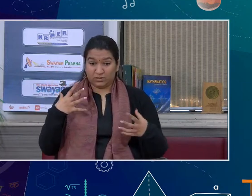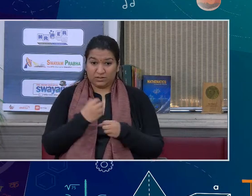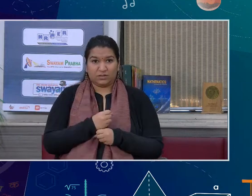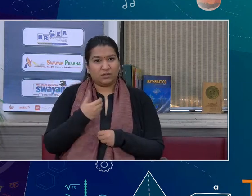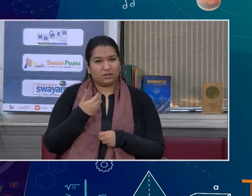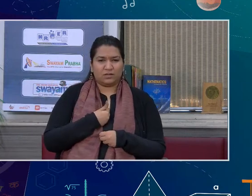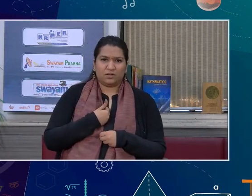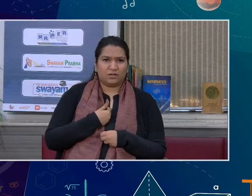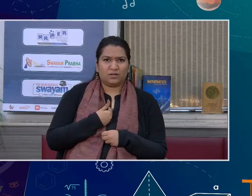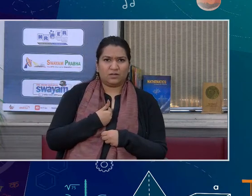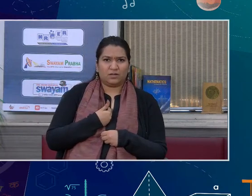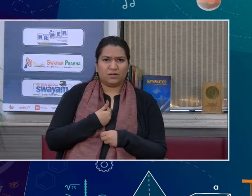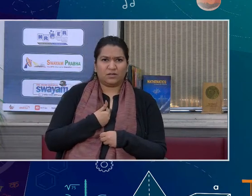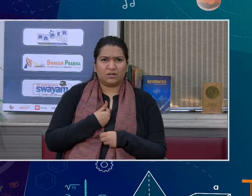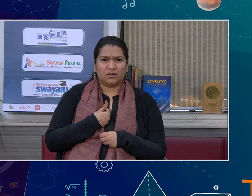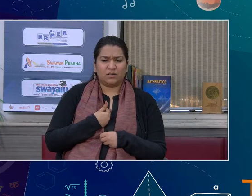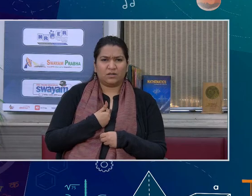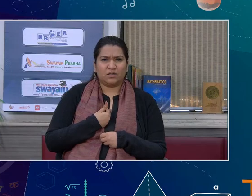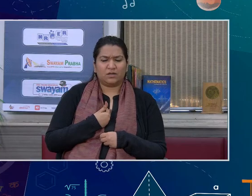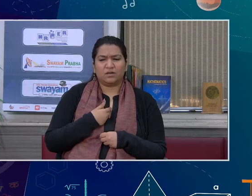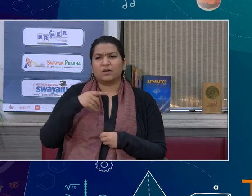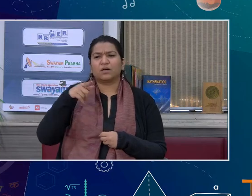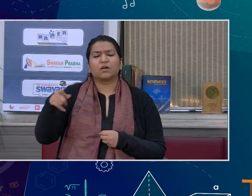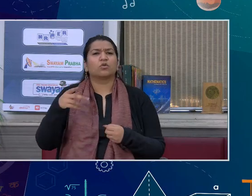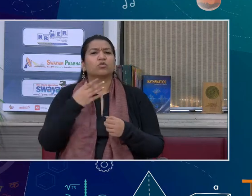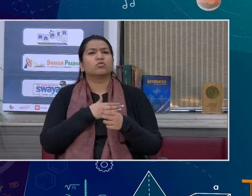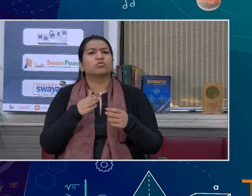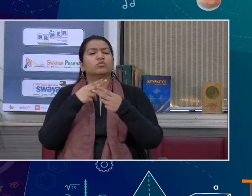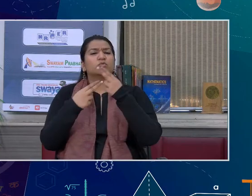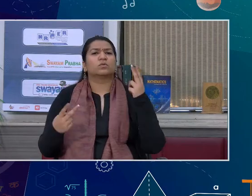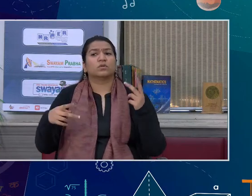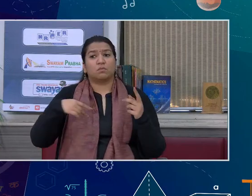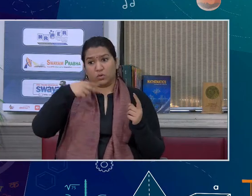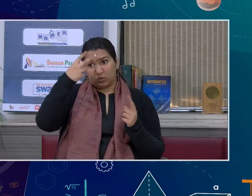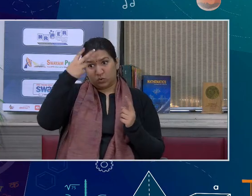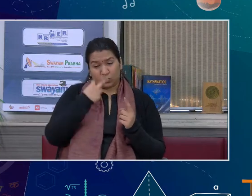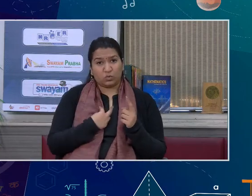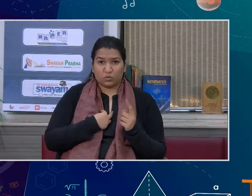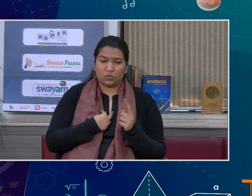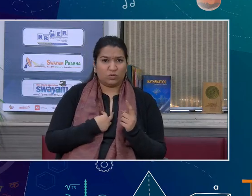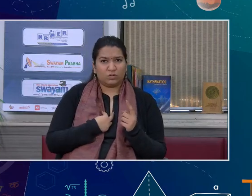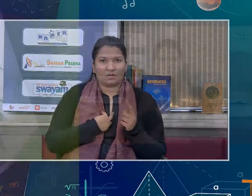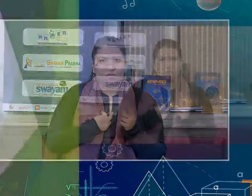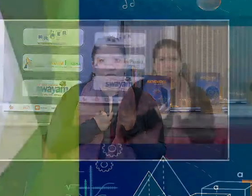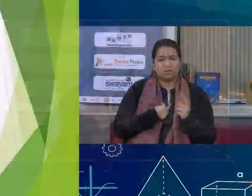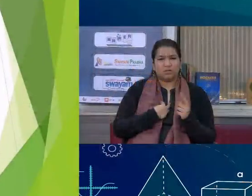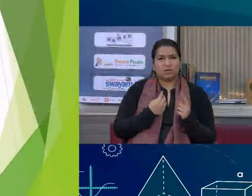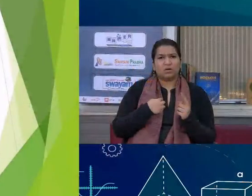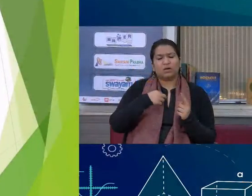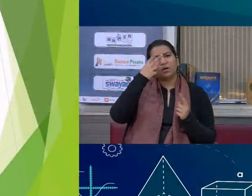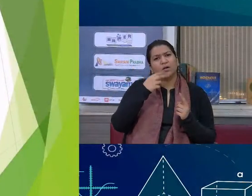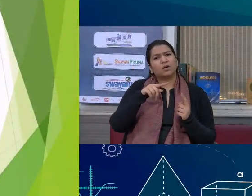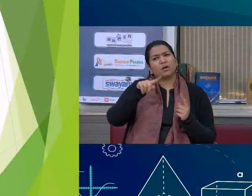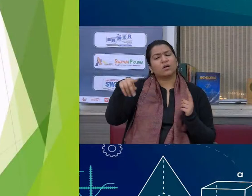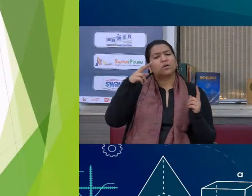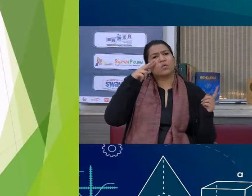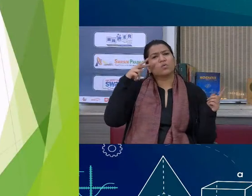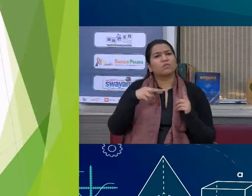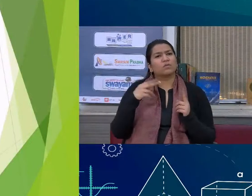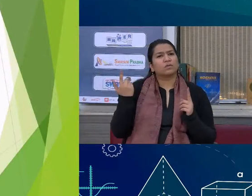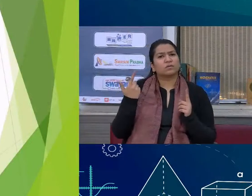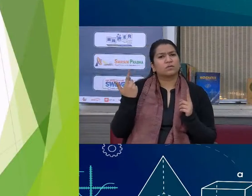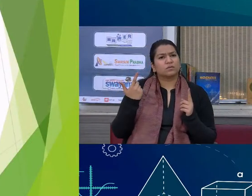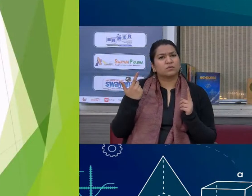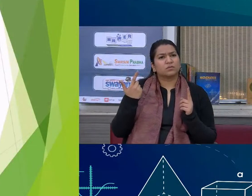करता हूँ और कभी के इस दुख पे वो कह रहे हैं, मैं रोया, मैं तो दुक्षी हूँ, इसको तुम कहते हो